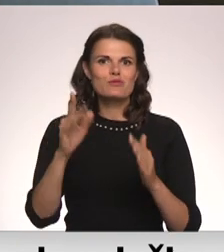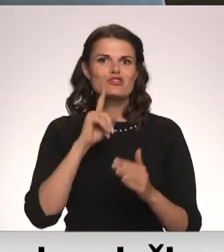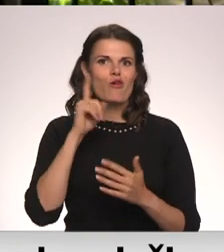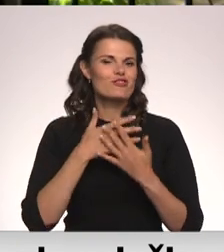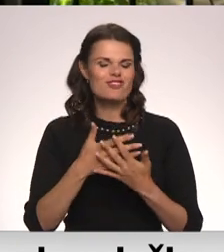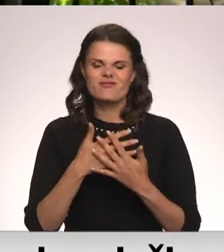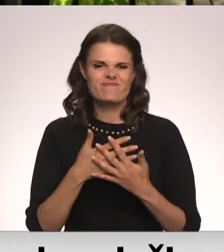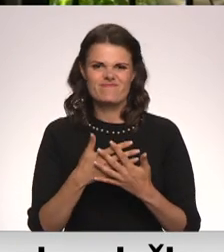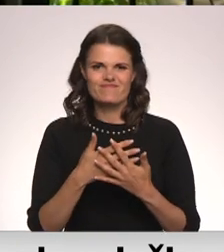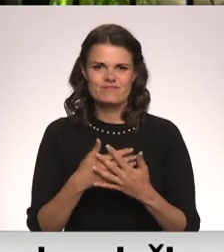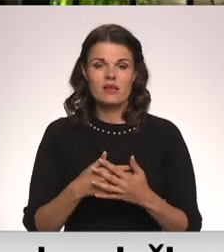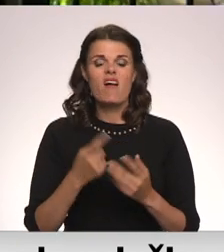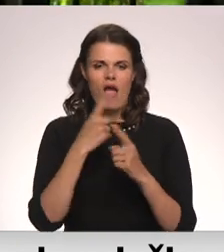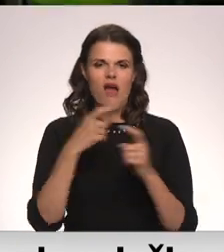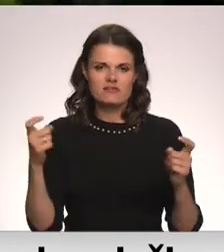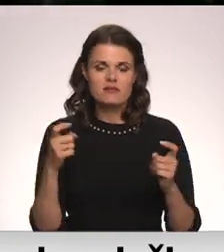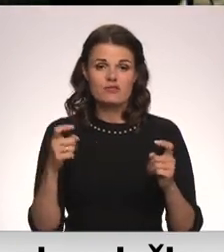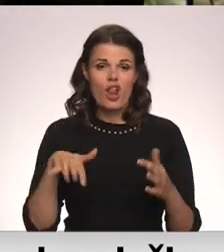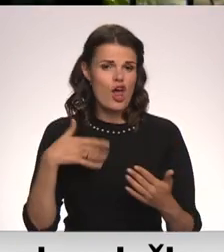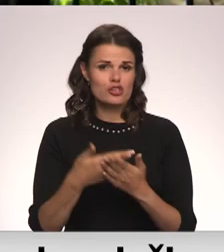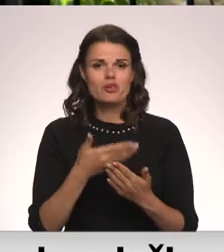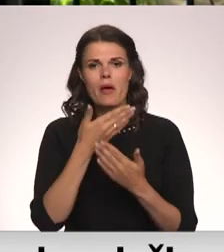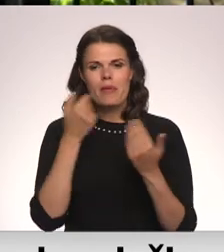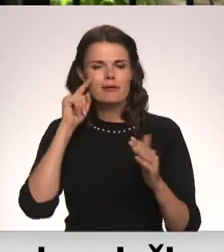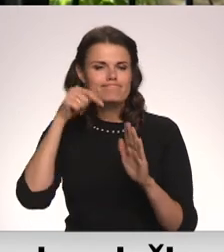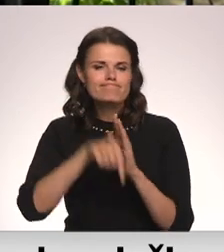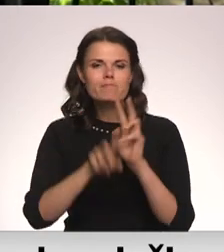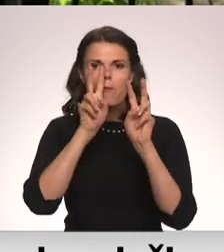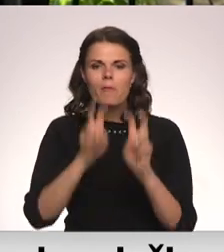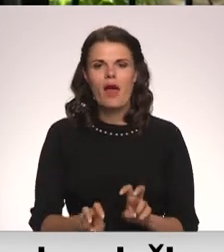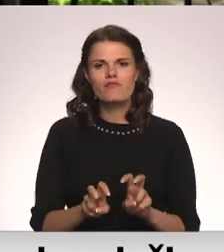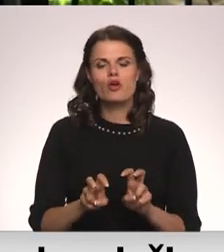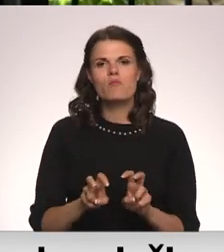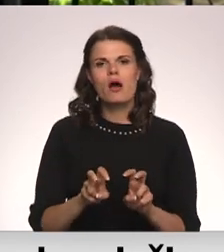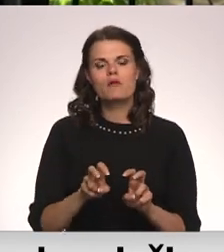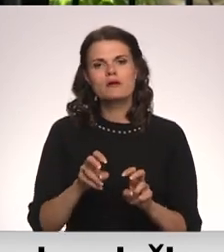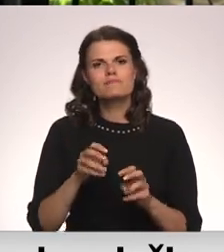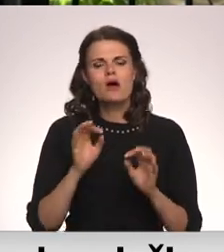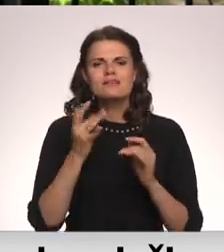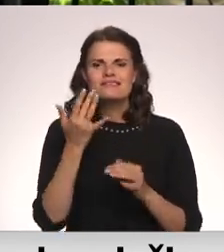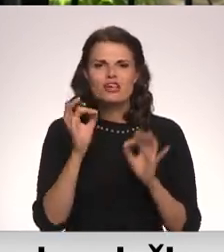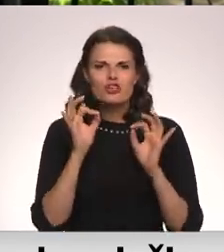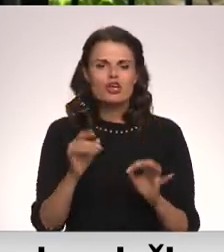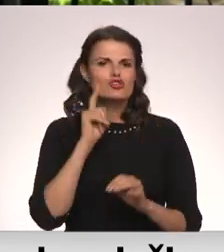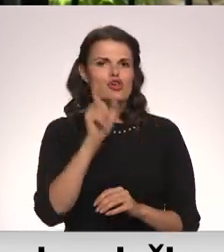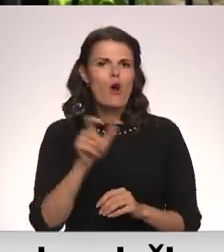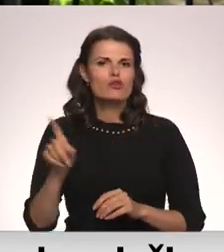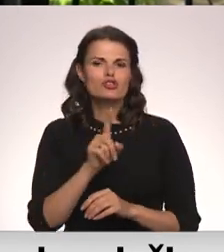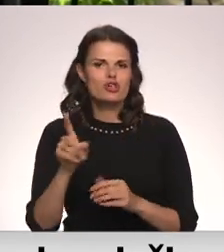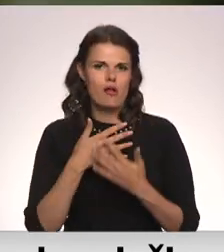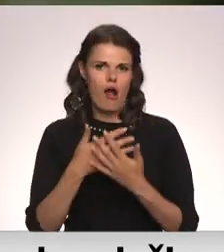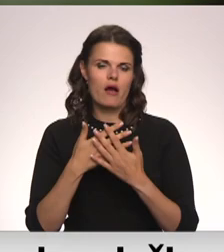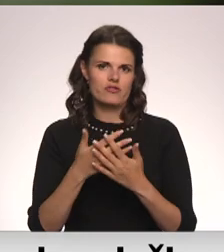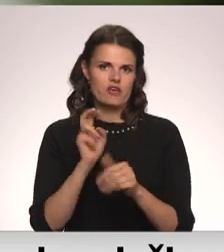vēlētāju skaitam. Jāatzīst, ka līdz šim arī nav bijuši padziļināti pētījumi demogrāfiski analizējot, cik jaunieši ir aktīvi doties